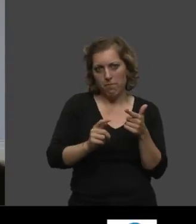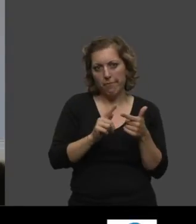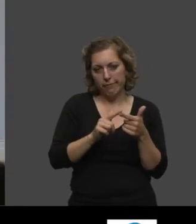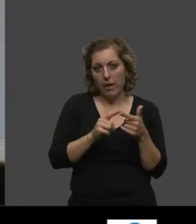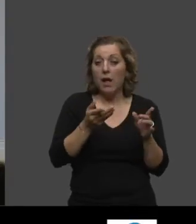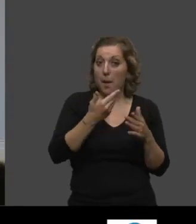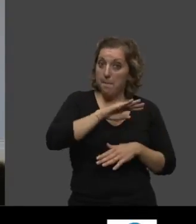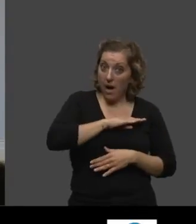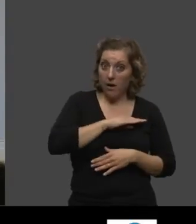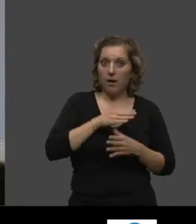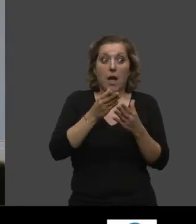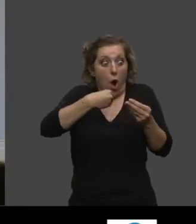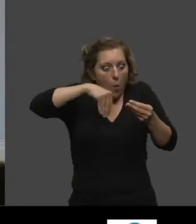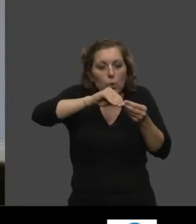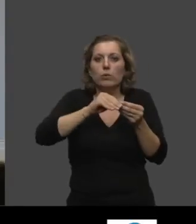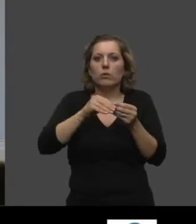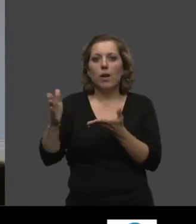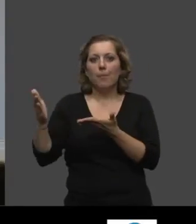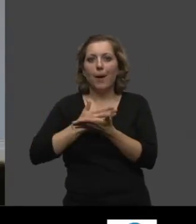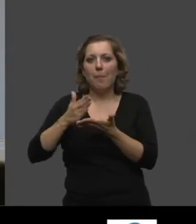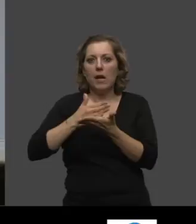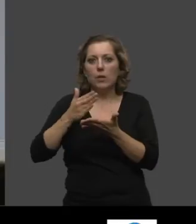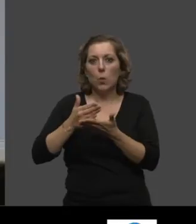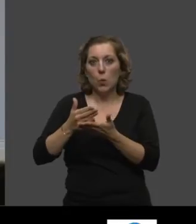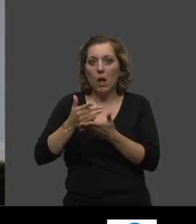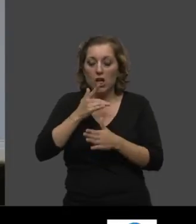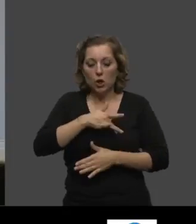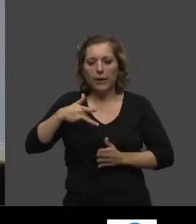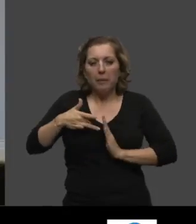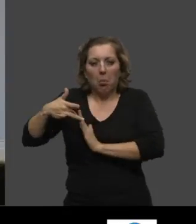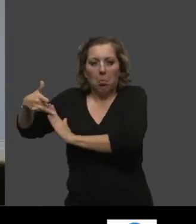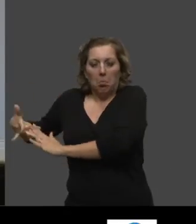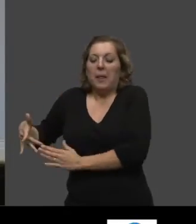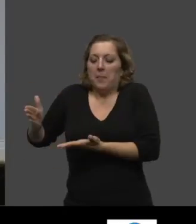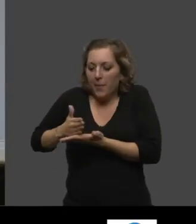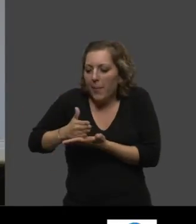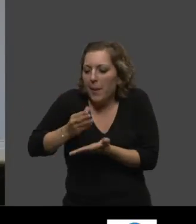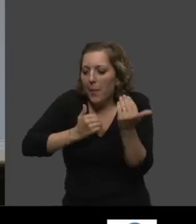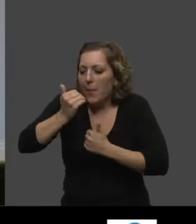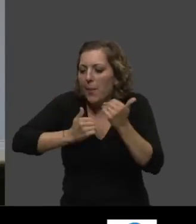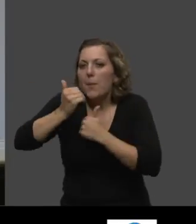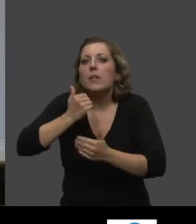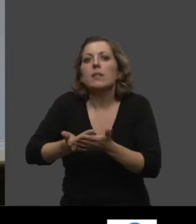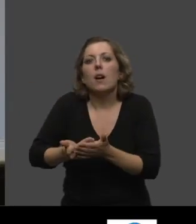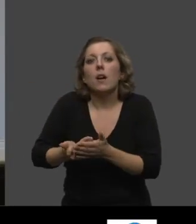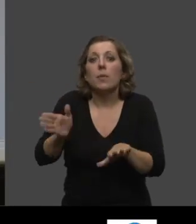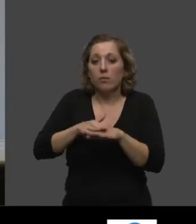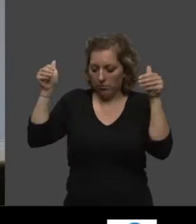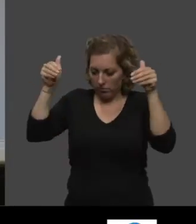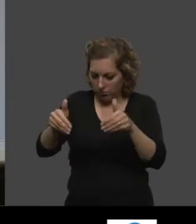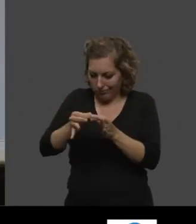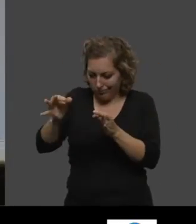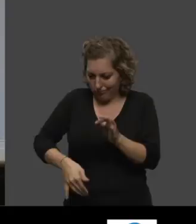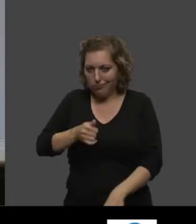occasionnée par la méthode pernicieuse de les préparer. Et c'est pourtant la seule à laquelle on n'a point encore